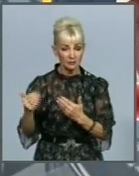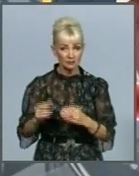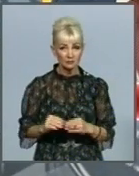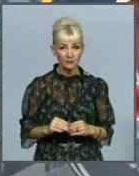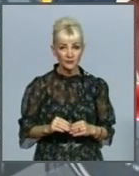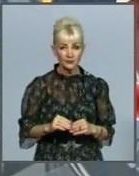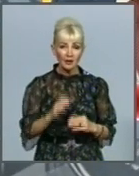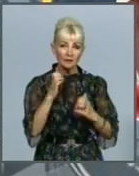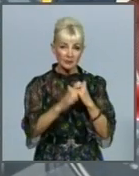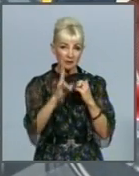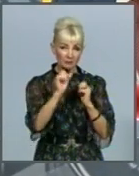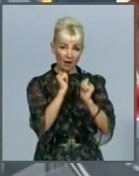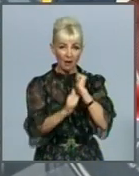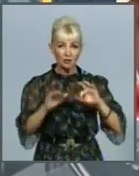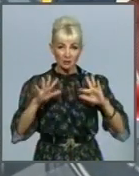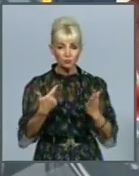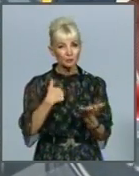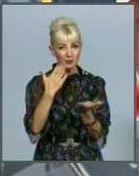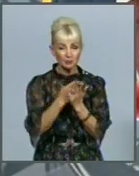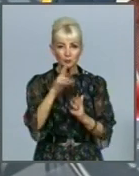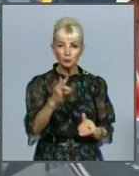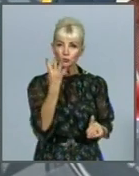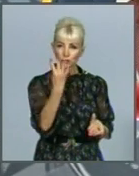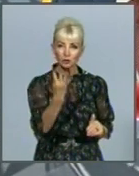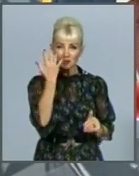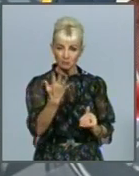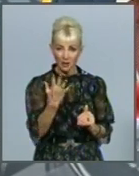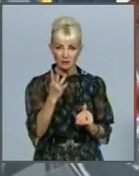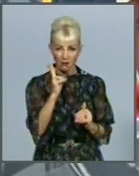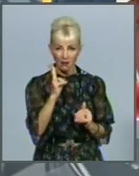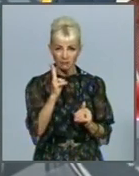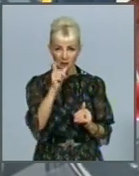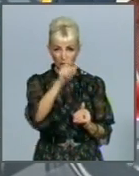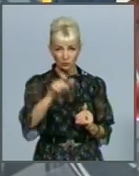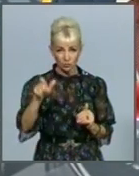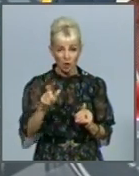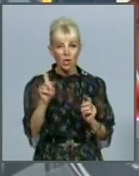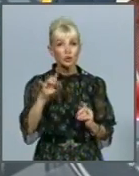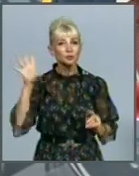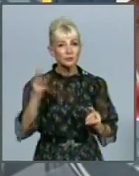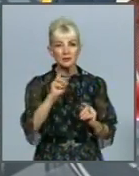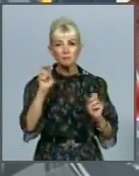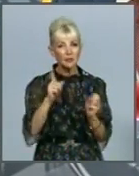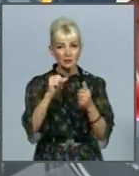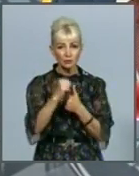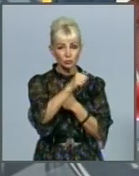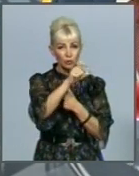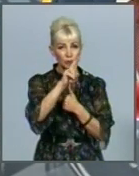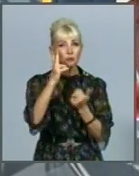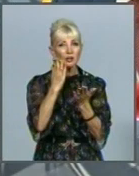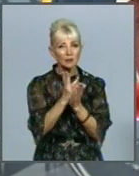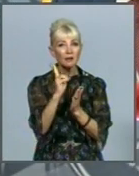В середньому на кожен випадок ми маємо по 4-5 контактних осіб. Важливо, щоб усі без винятку люди, які є